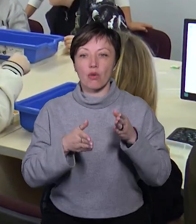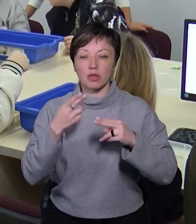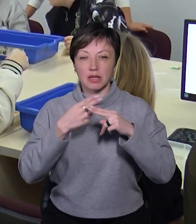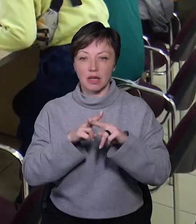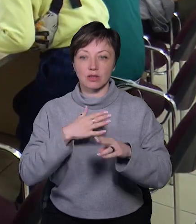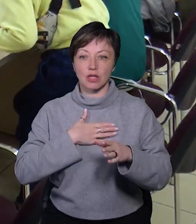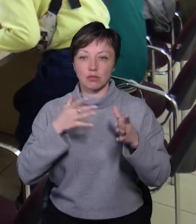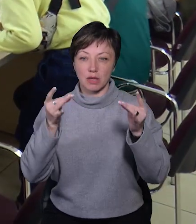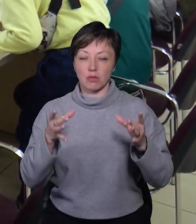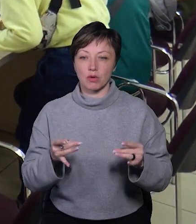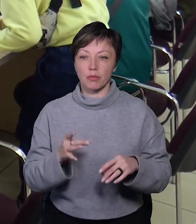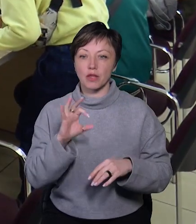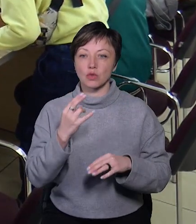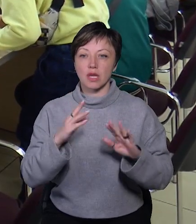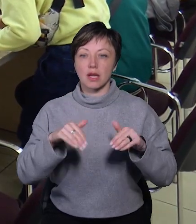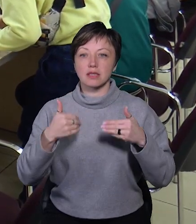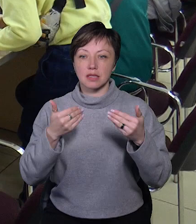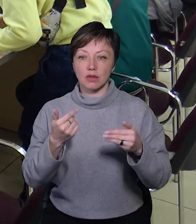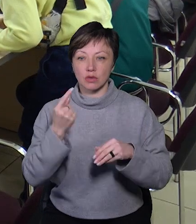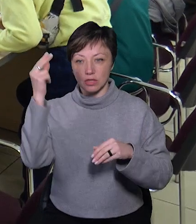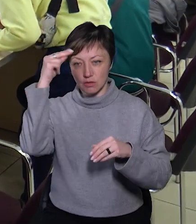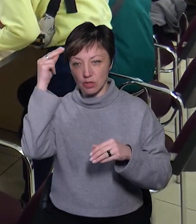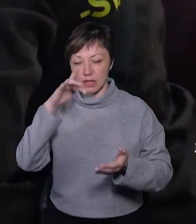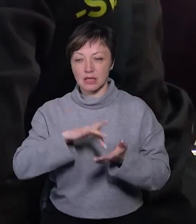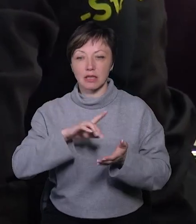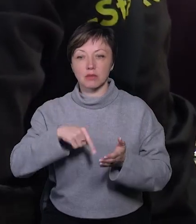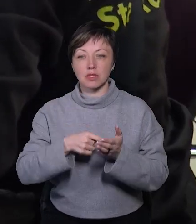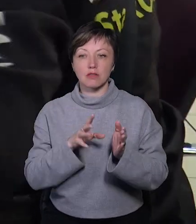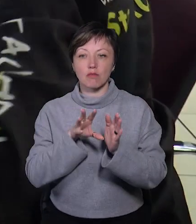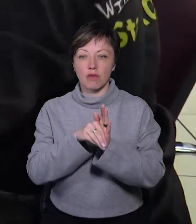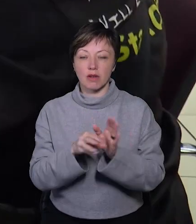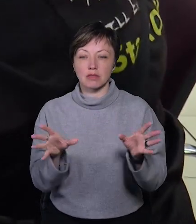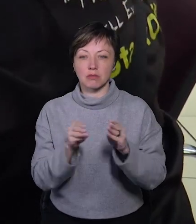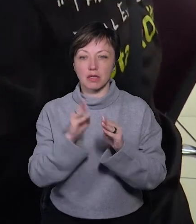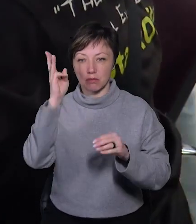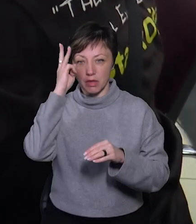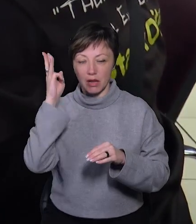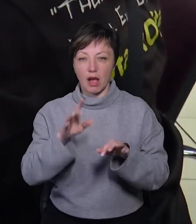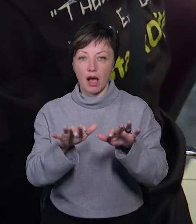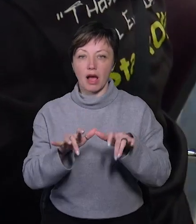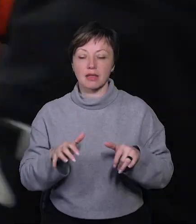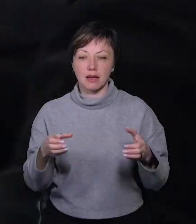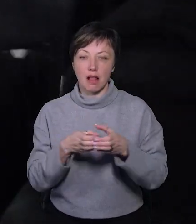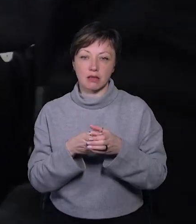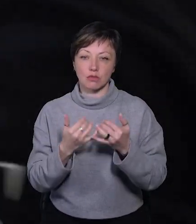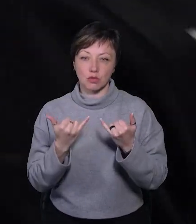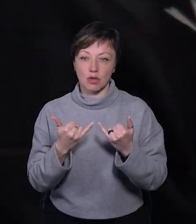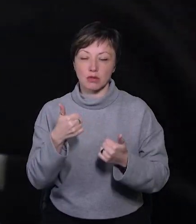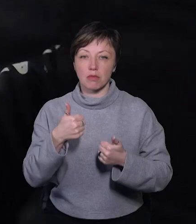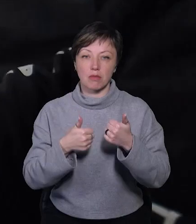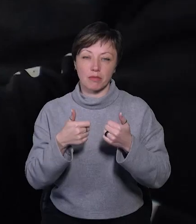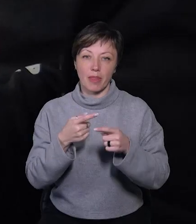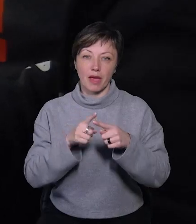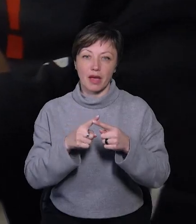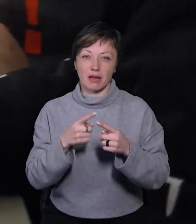нашими наборами. Соціальну ініціативу один з навчальних центрів міста впроваджує спільно з Хмельницьким IT-кластером. Цього разу марафон тривав